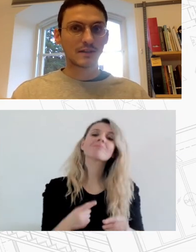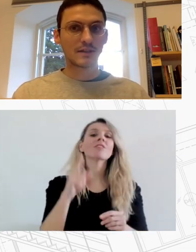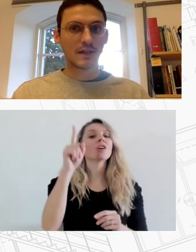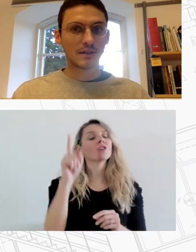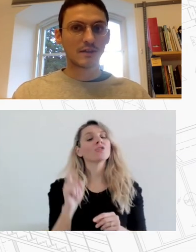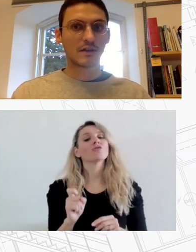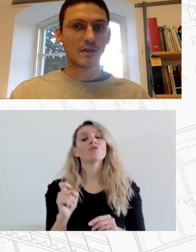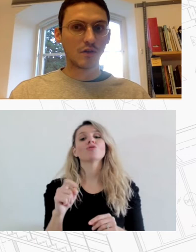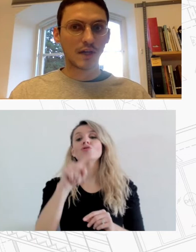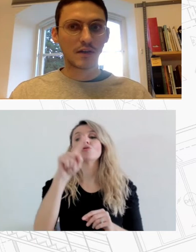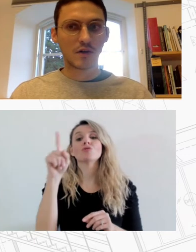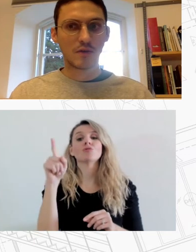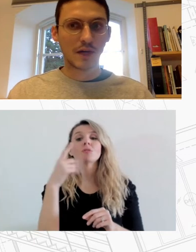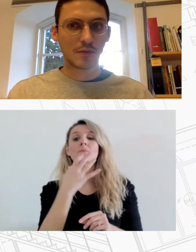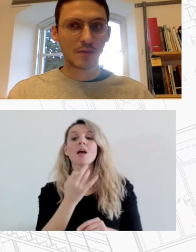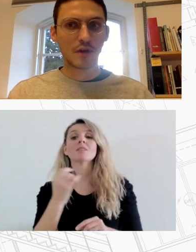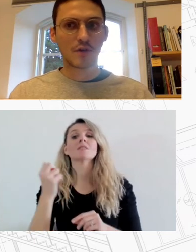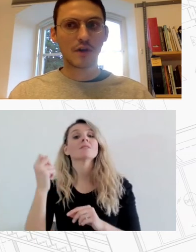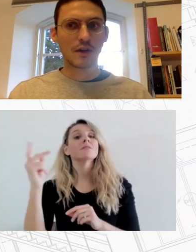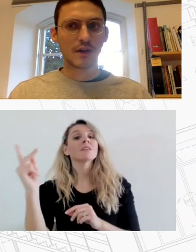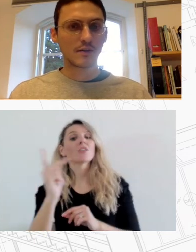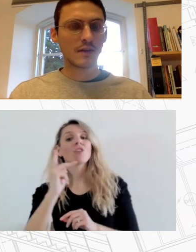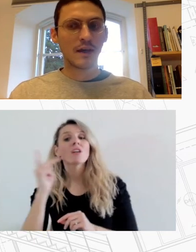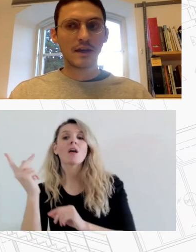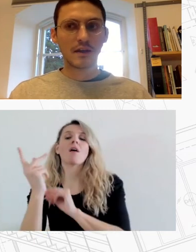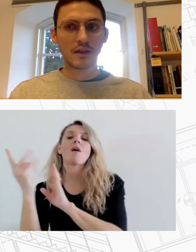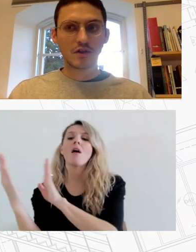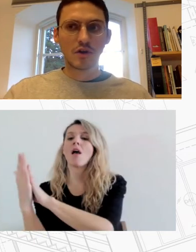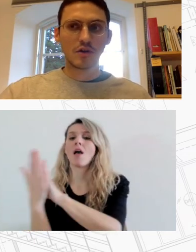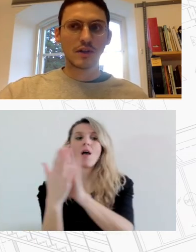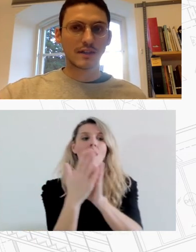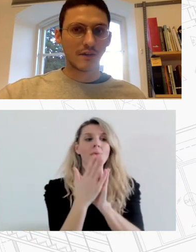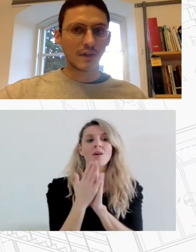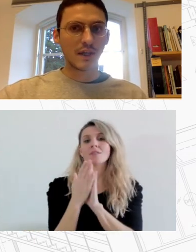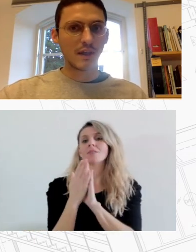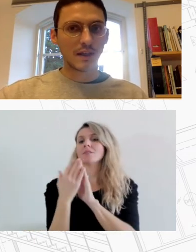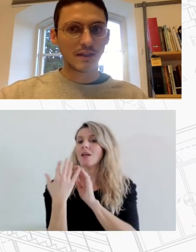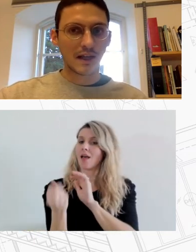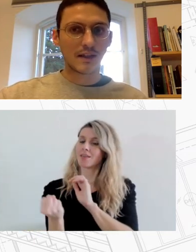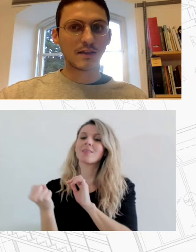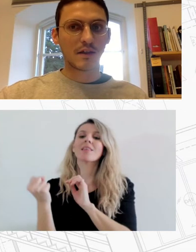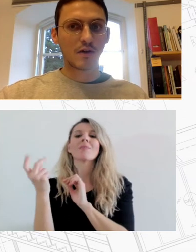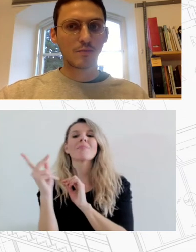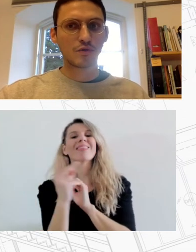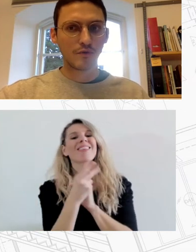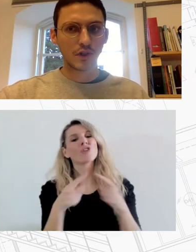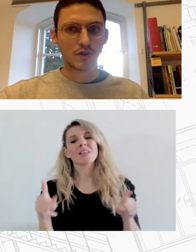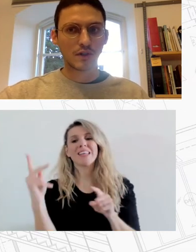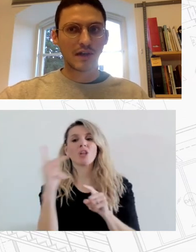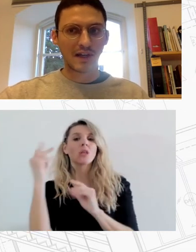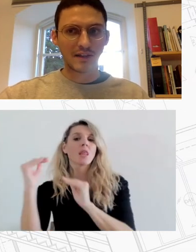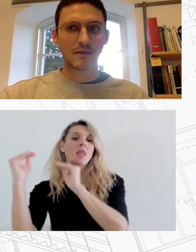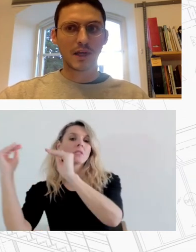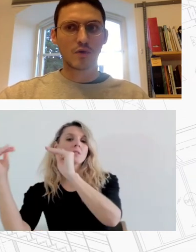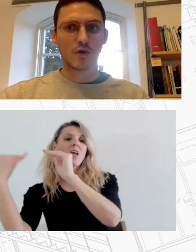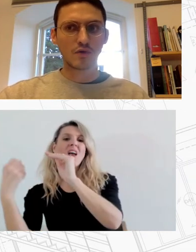ζει μέσα σε σχέσεις κοινωνικά και οικονομικά πιο διευκολυντικές Είναι δύσκολο να σκεφτεί ή να συναντήσει ανθρώπους που βρίσκονται σε